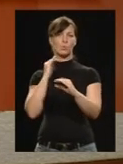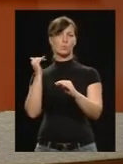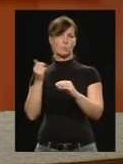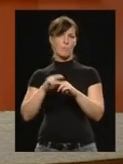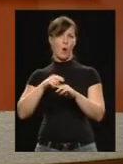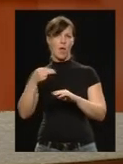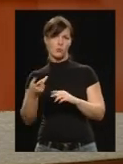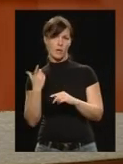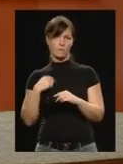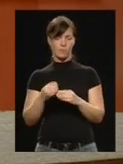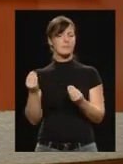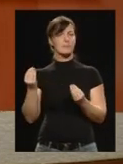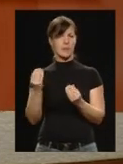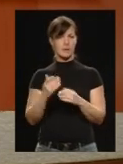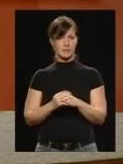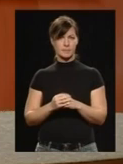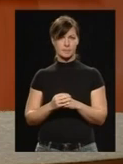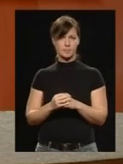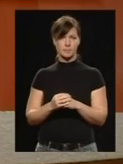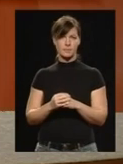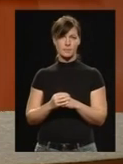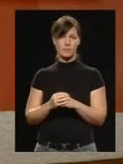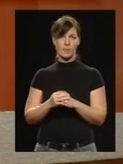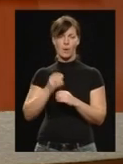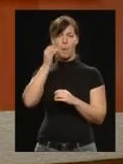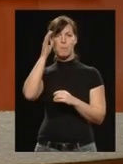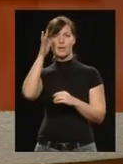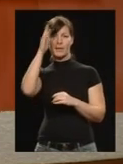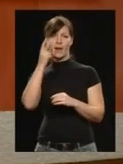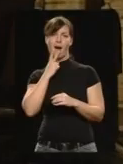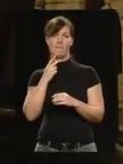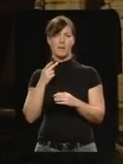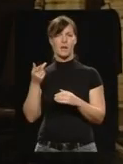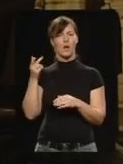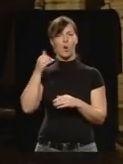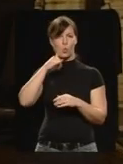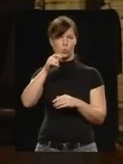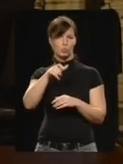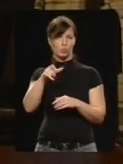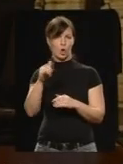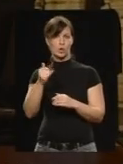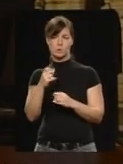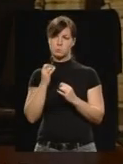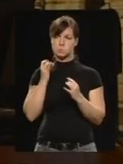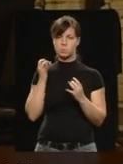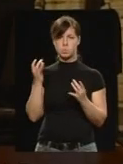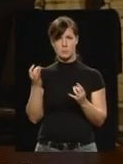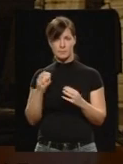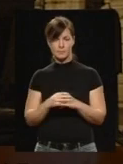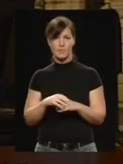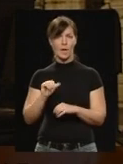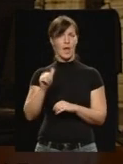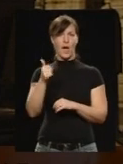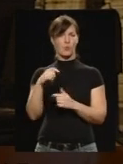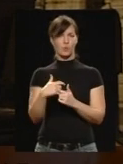belvárosában. Nem csak az autósok, a BKV utasok is bosszankodtak. Először leállították a hármas metrót,